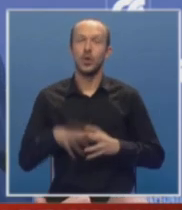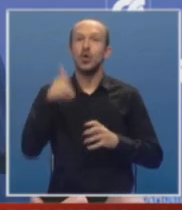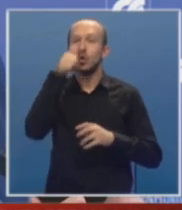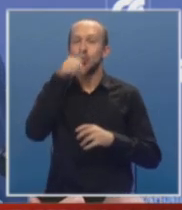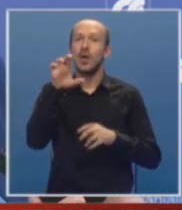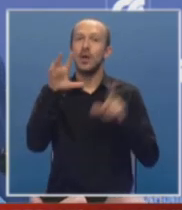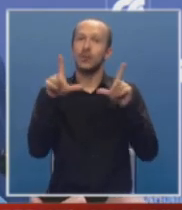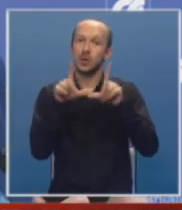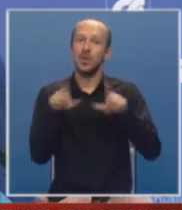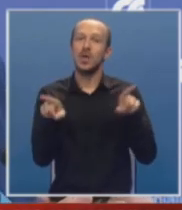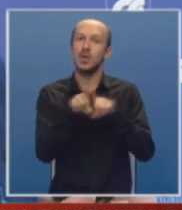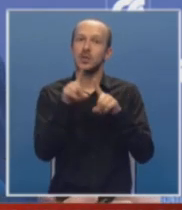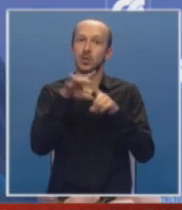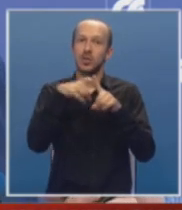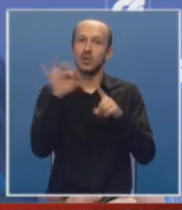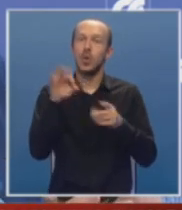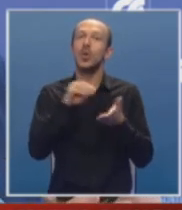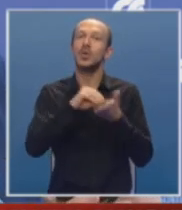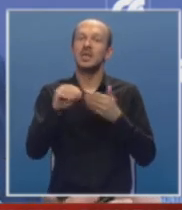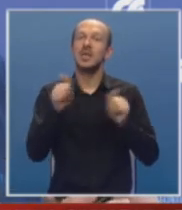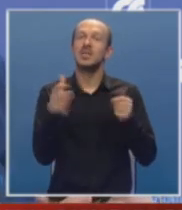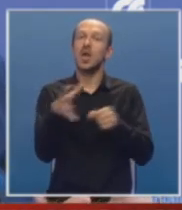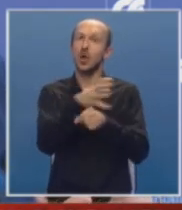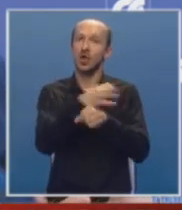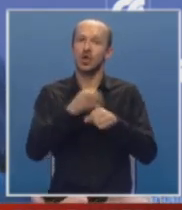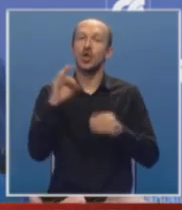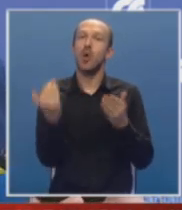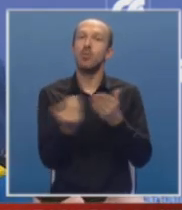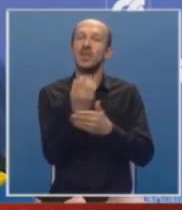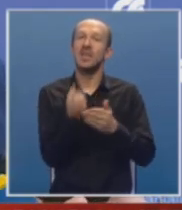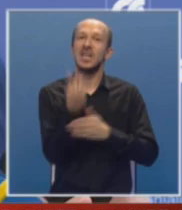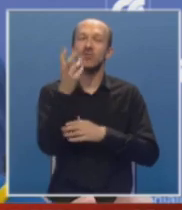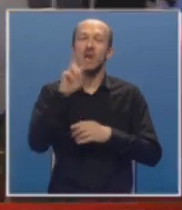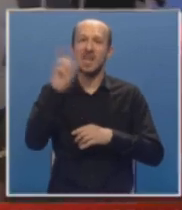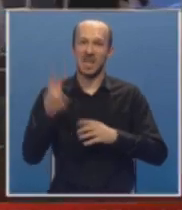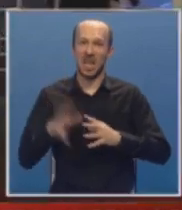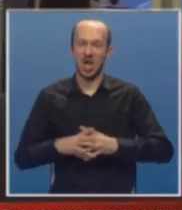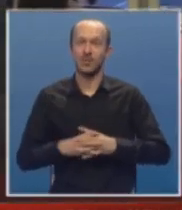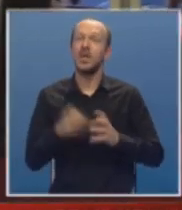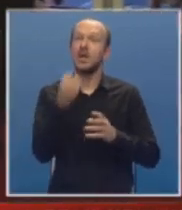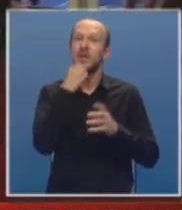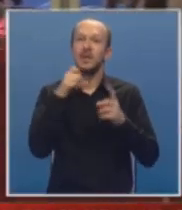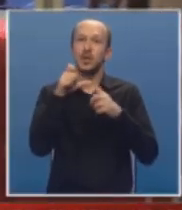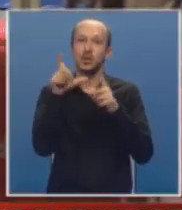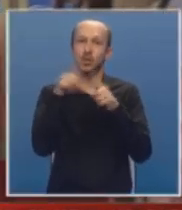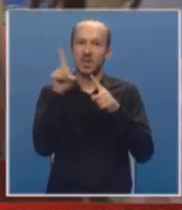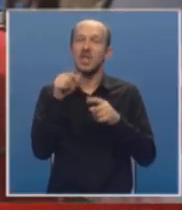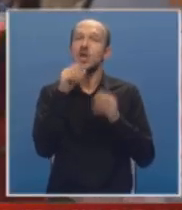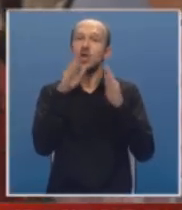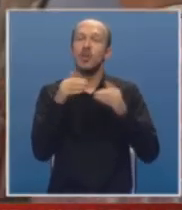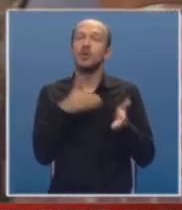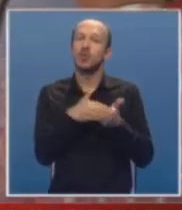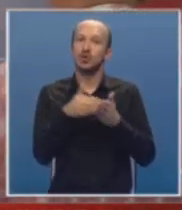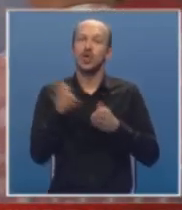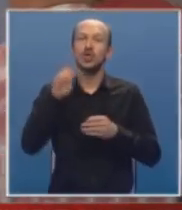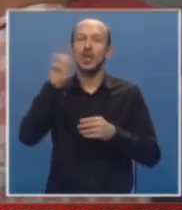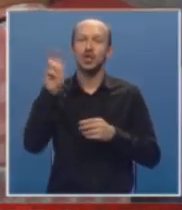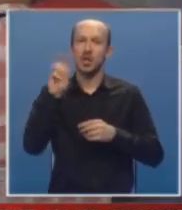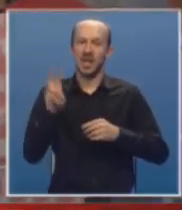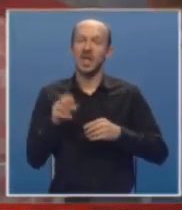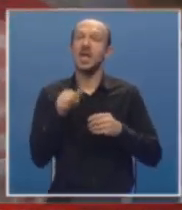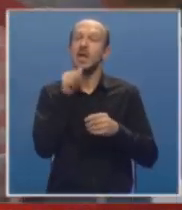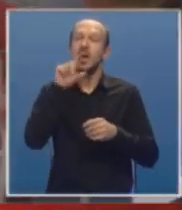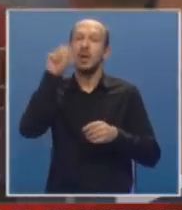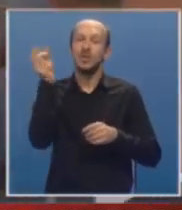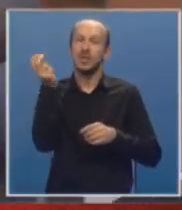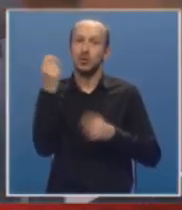Evropska unija isto tako diktira, to je koristenje obnovlje izvora energije. Privredni subjekti i domaći potrašači električne energije,